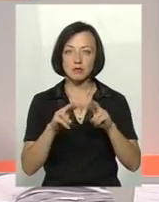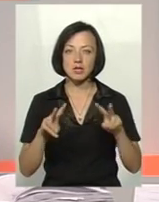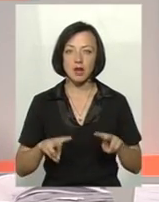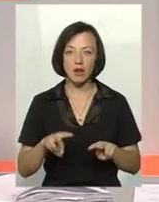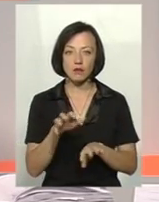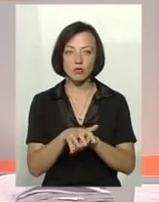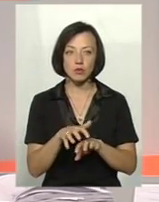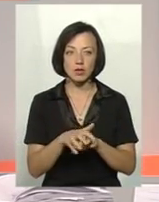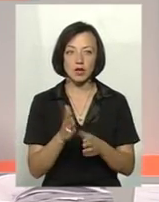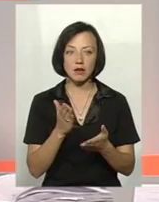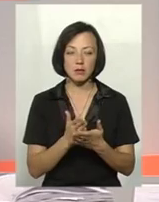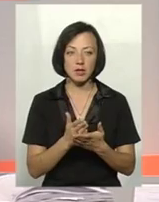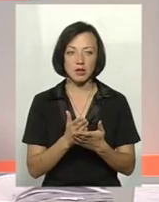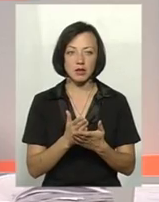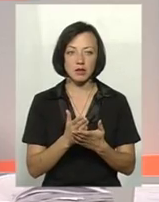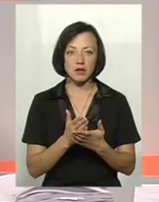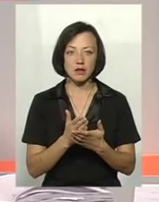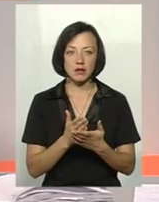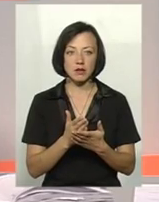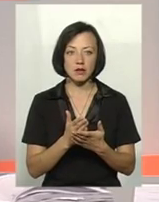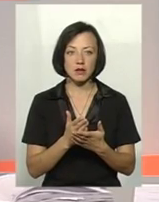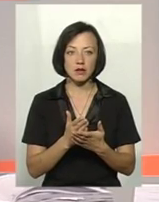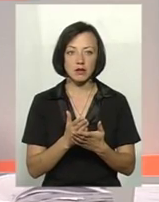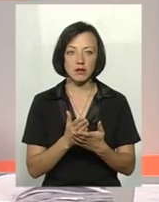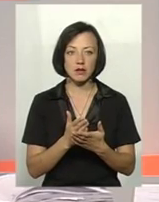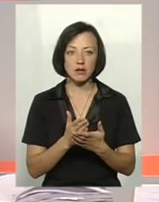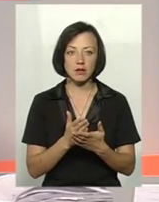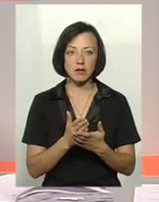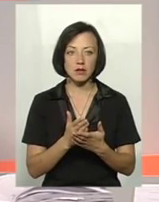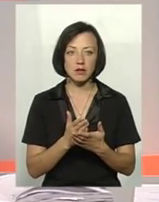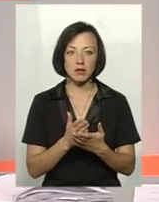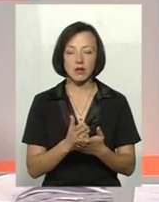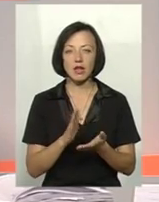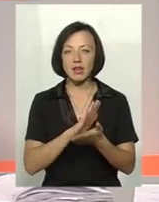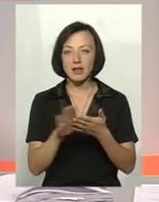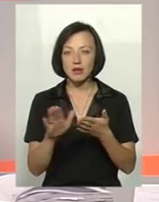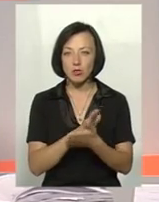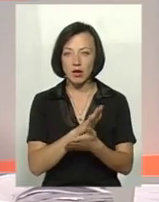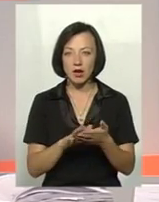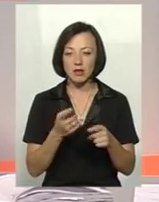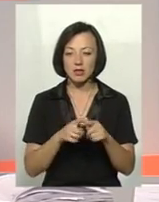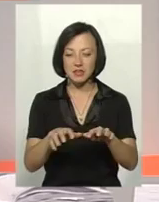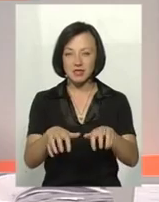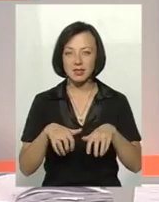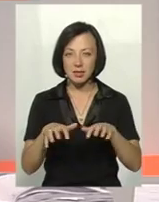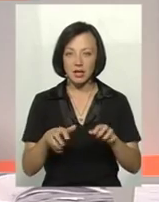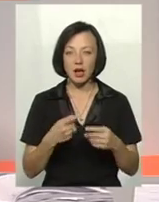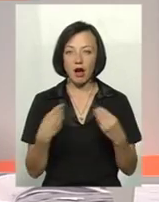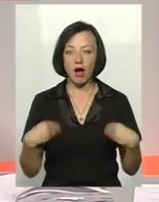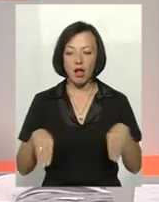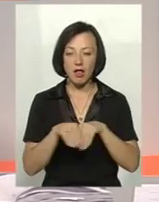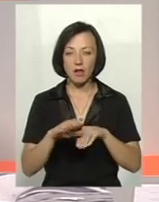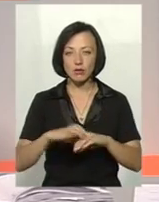бар'єрчики, такі невеличкі, там, значить, якусь рогошку, змочити, значить, десь засобом, цей халат і ці, значить, там